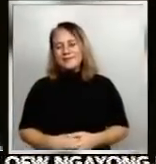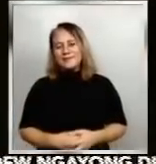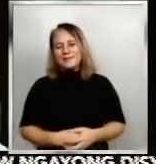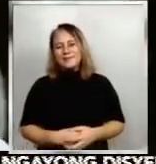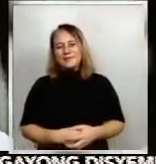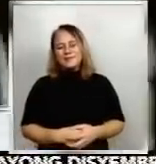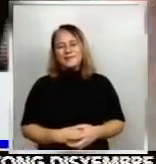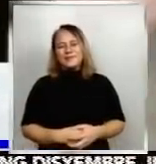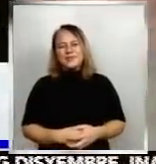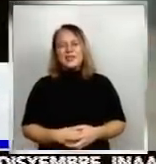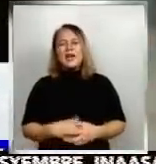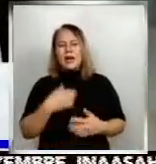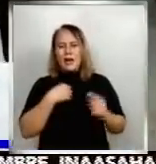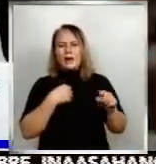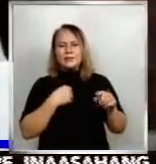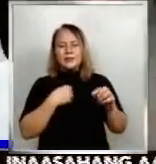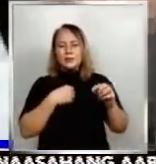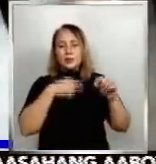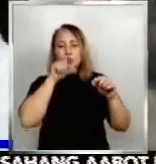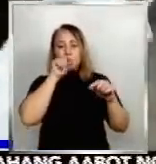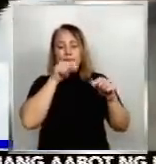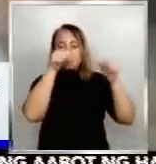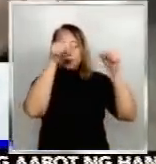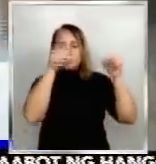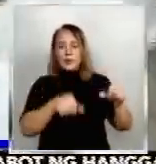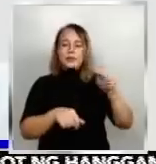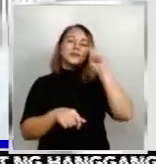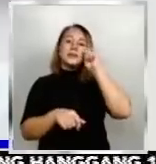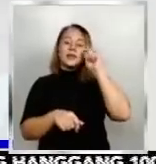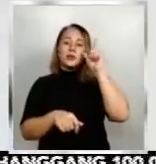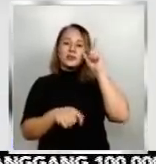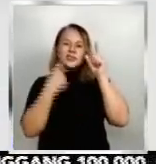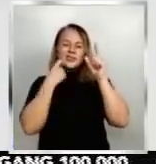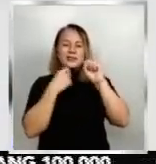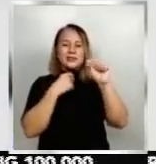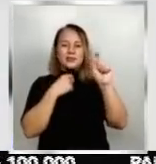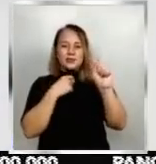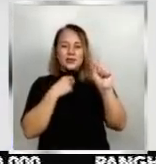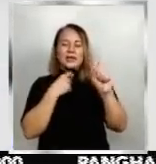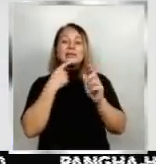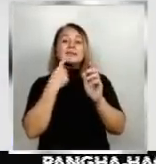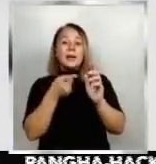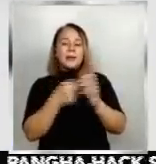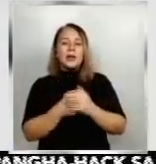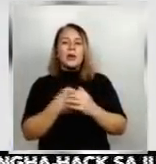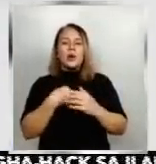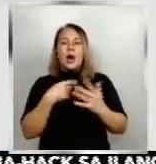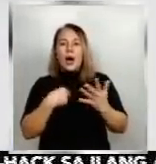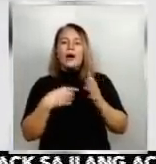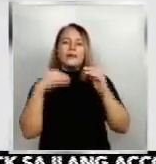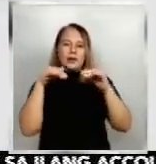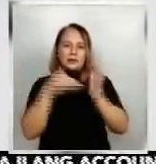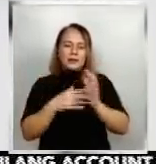Malaman ang tweet ni Foreign Affairs Secretary Teddy Luxin Jr. nitong Sabado. Anya, we dropped the ball again sa alok umano na